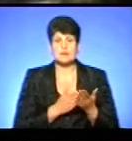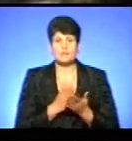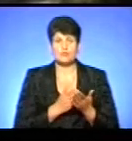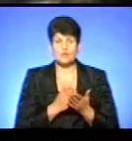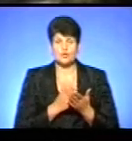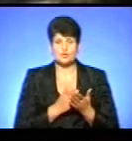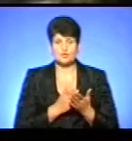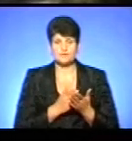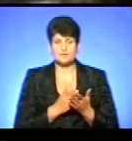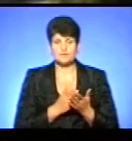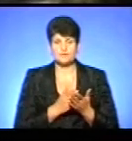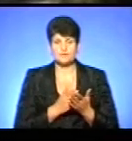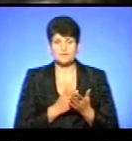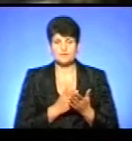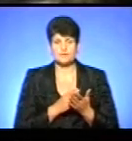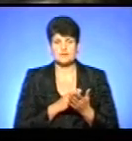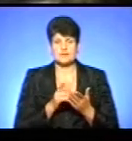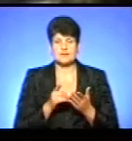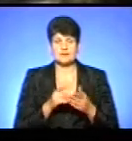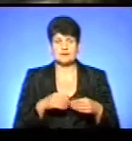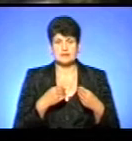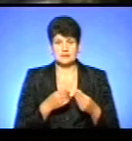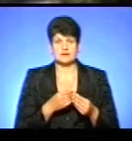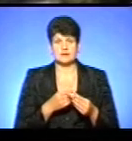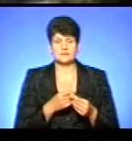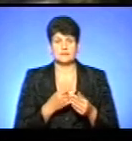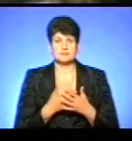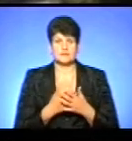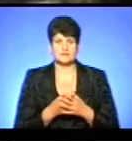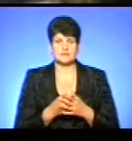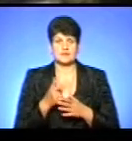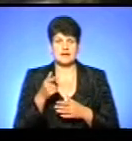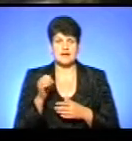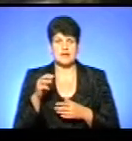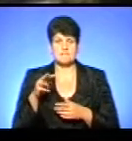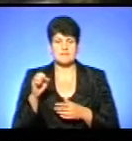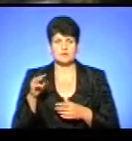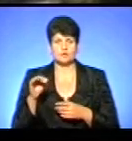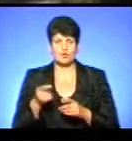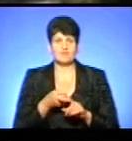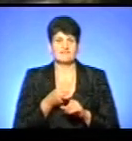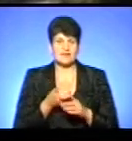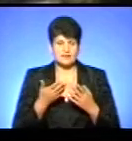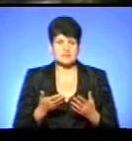невестивого йому медичного рівня. Надання медичних послуг. Наприклад, гематологія, інфекція,